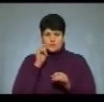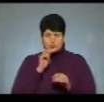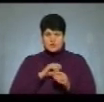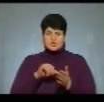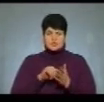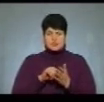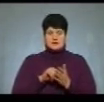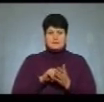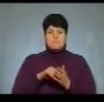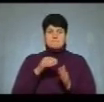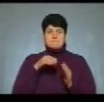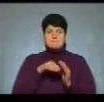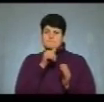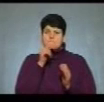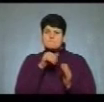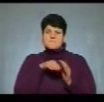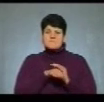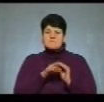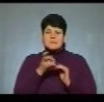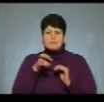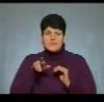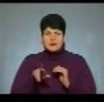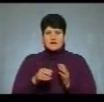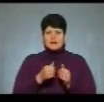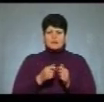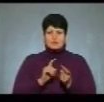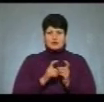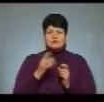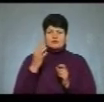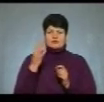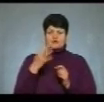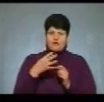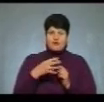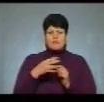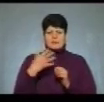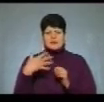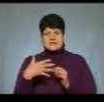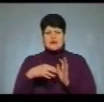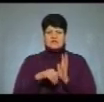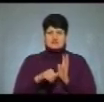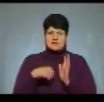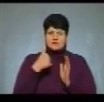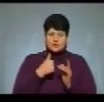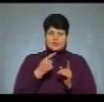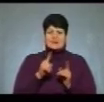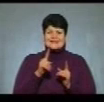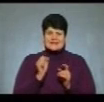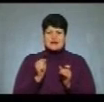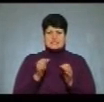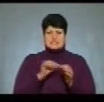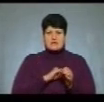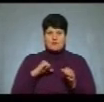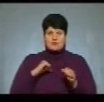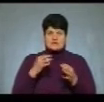членам українського підбілля і, власне, членам ОУН, які боролися в 40-50-60-х роках за українську самостійну соборну